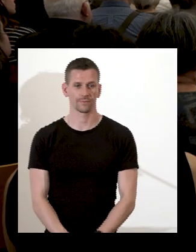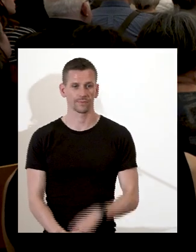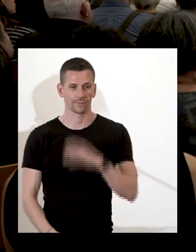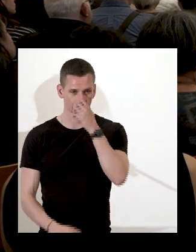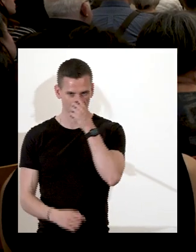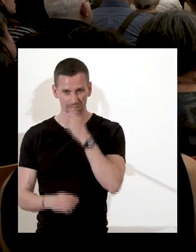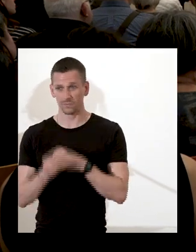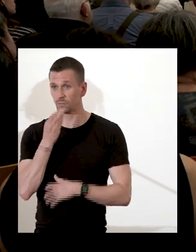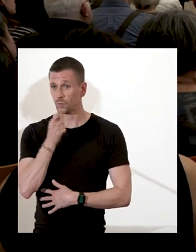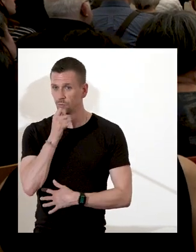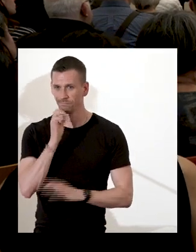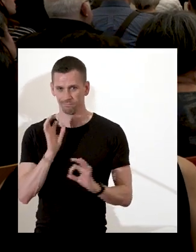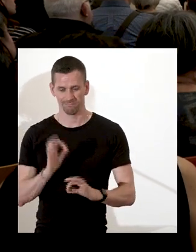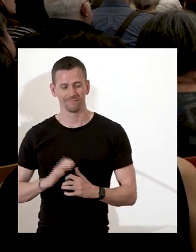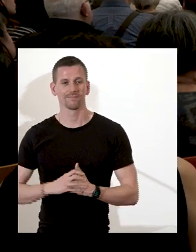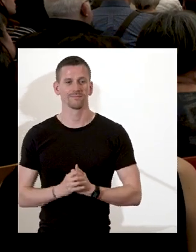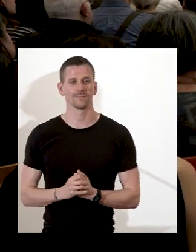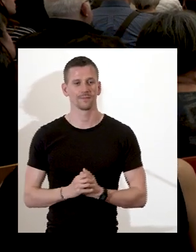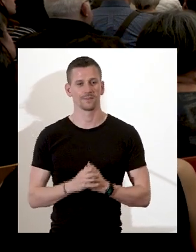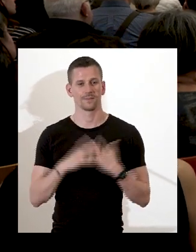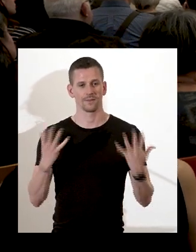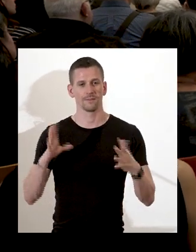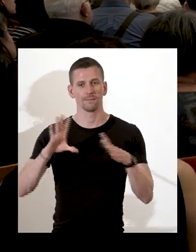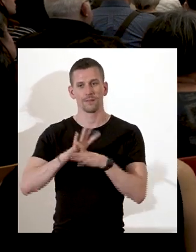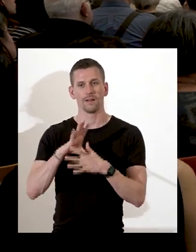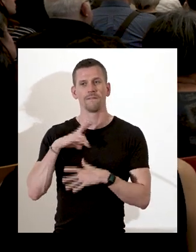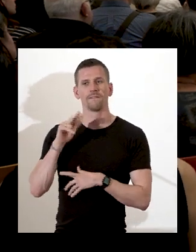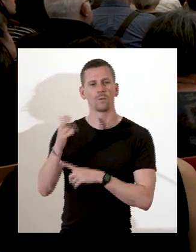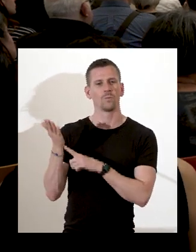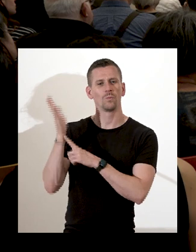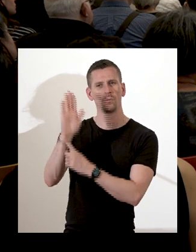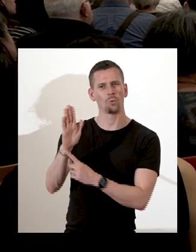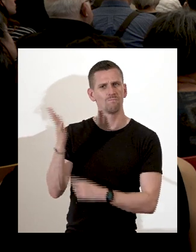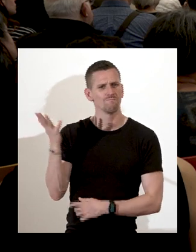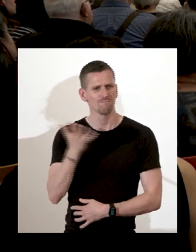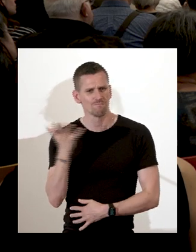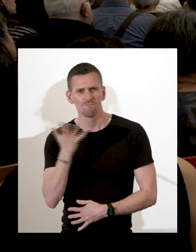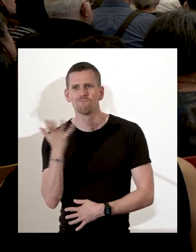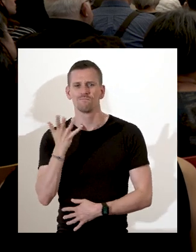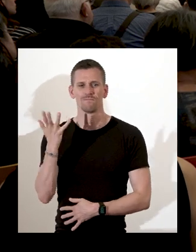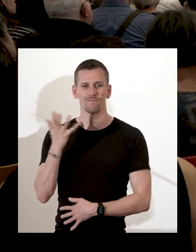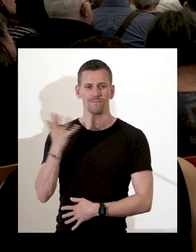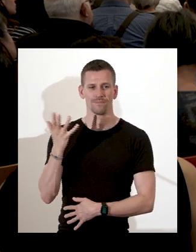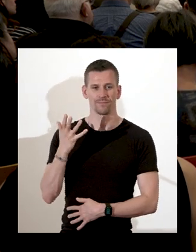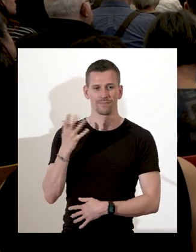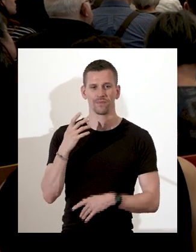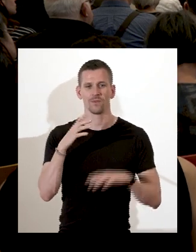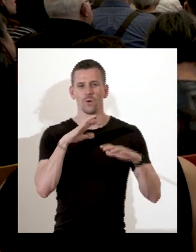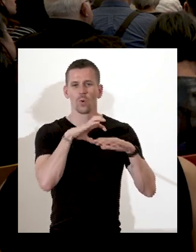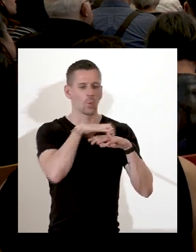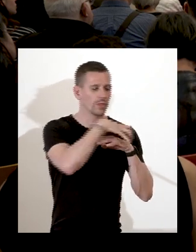Alors, l'image que je vais vous montrer, moi, c'est, on change de continent et on change d'échelle aussi.